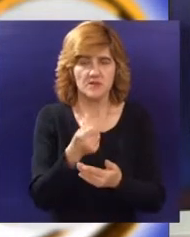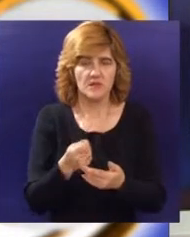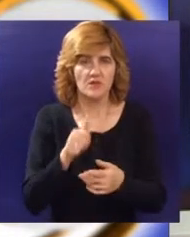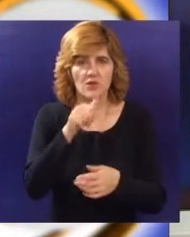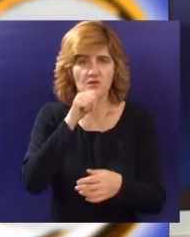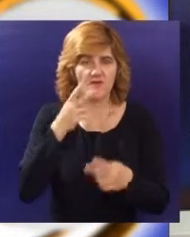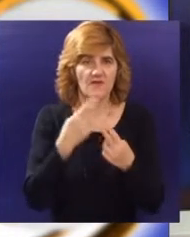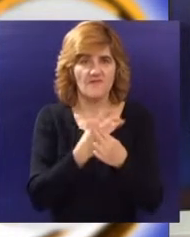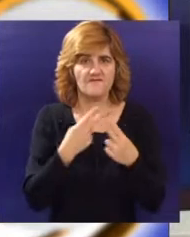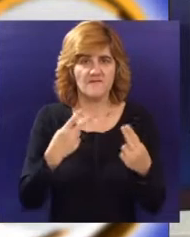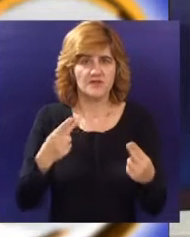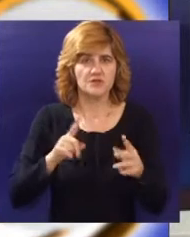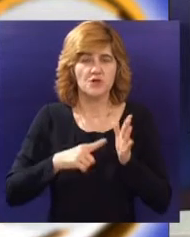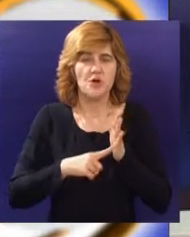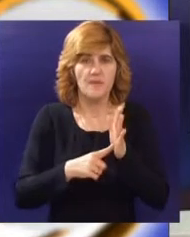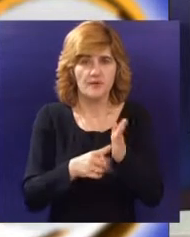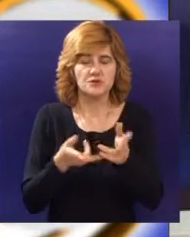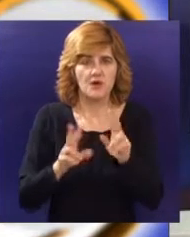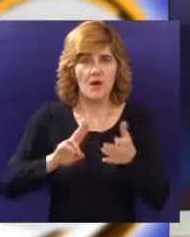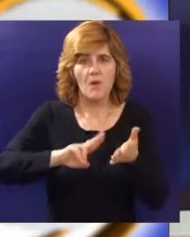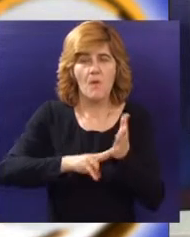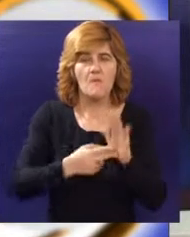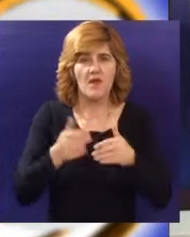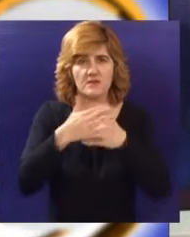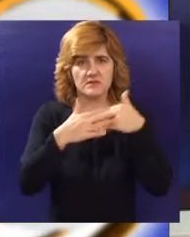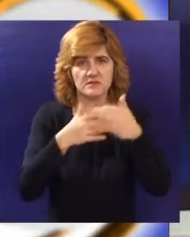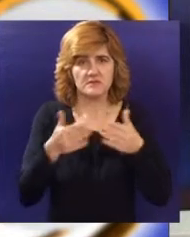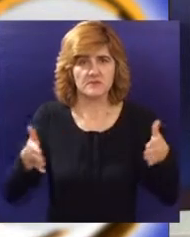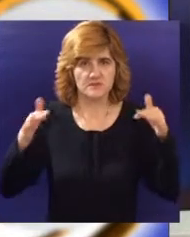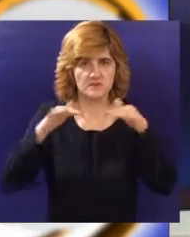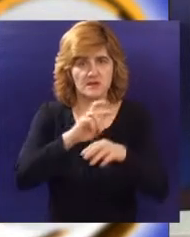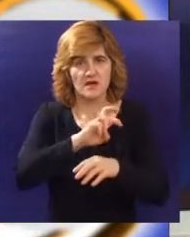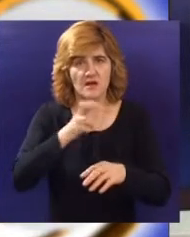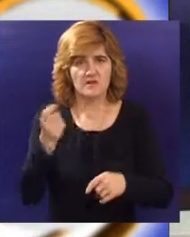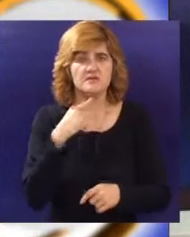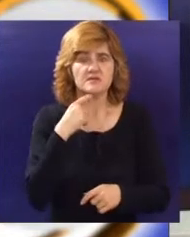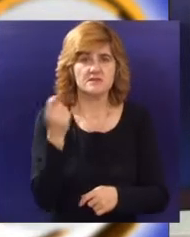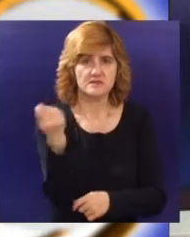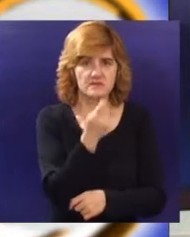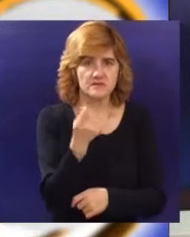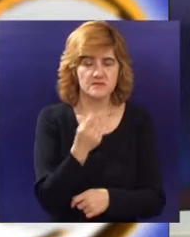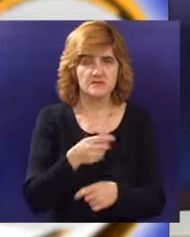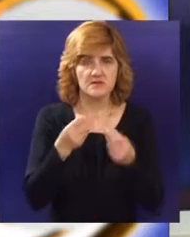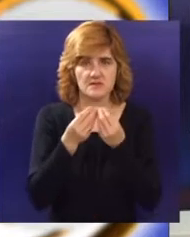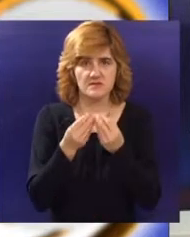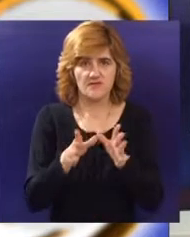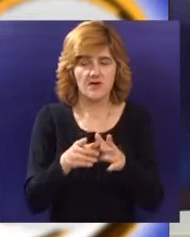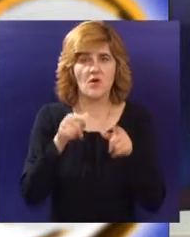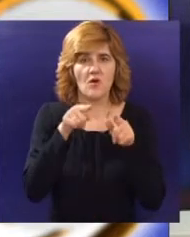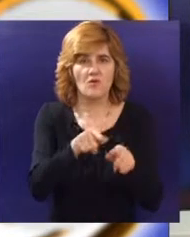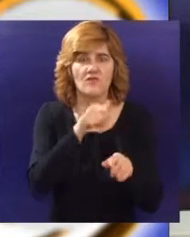smotru najznačajnijih aktuelnih ostvarenja u oblasti prostornog planiranja i urbanizma kao i urbanističkog projektovanja i realizacije.